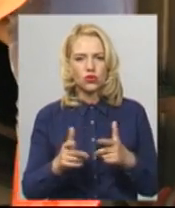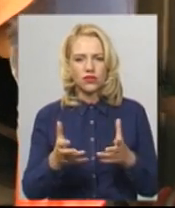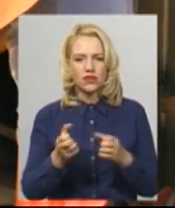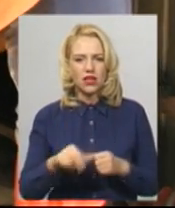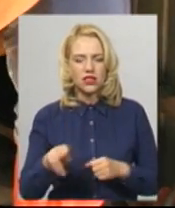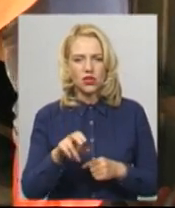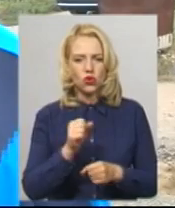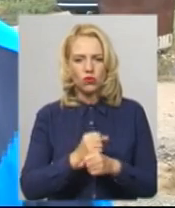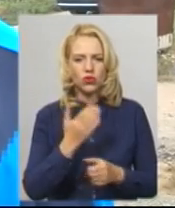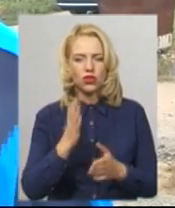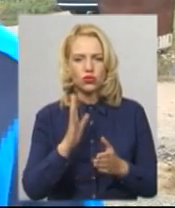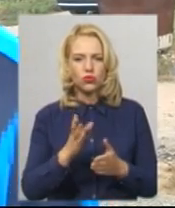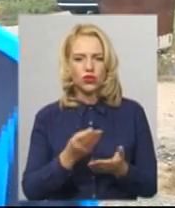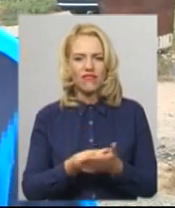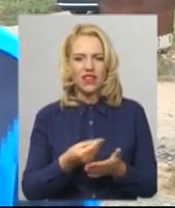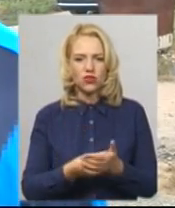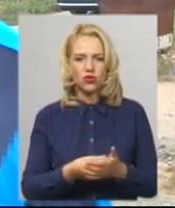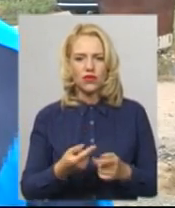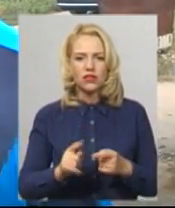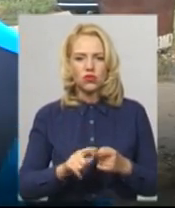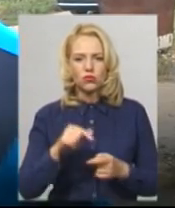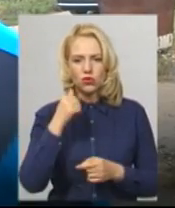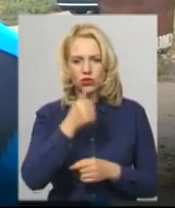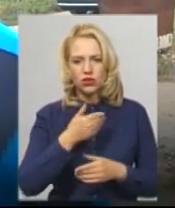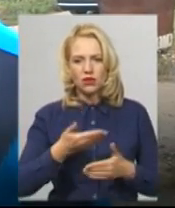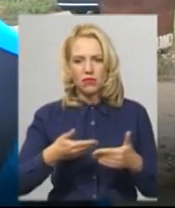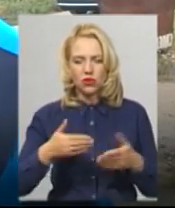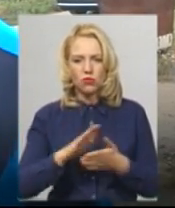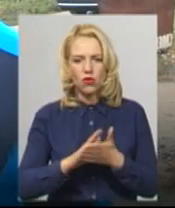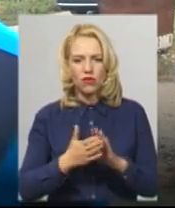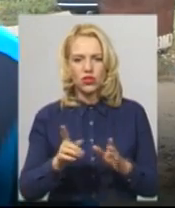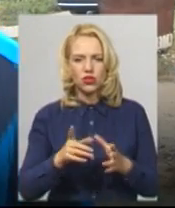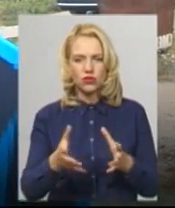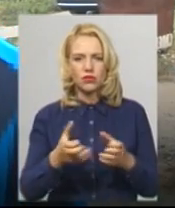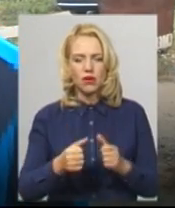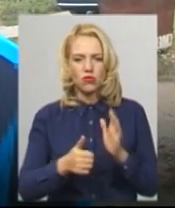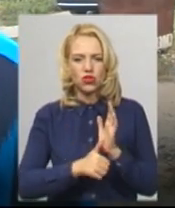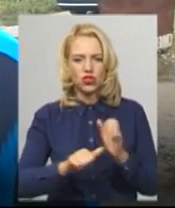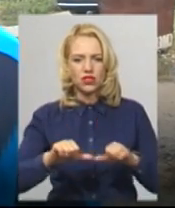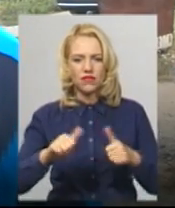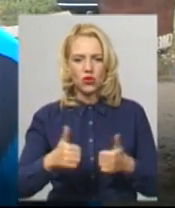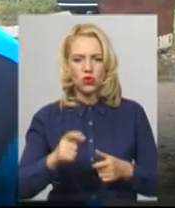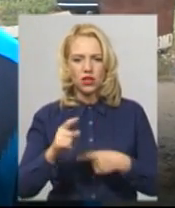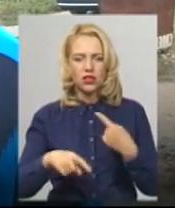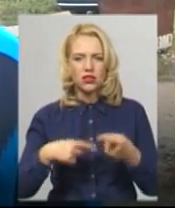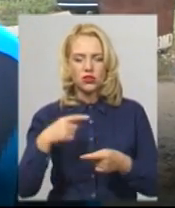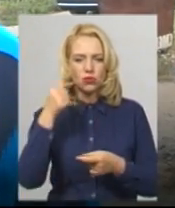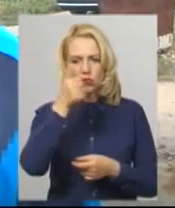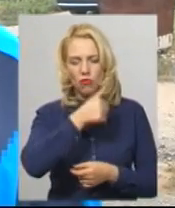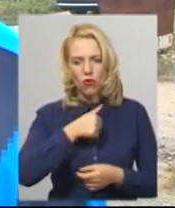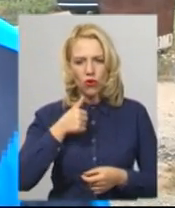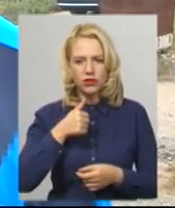щойно буде фінансування. В цьому році ми домовилися, що ми візьмемо шість фігур і на наступному році там